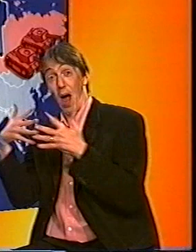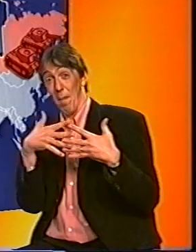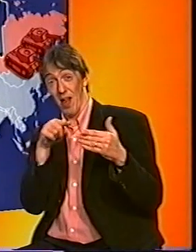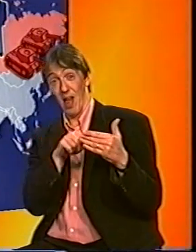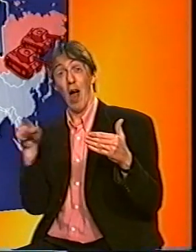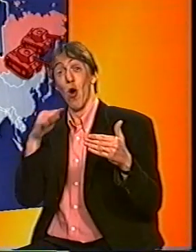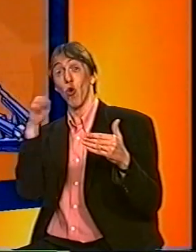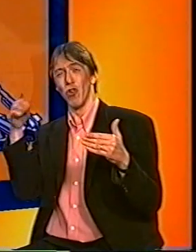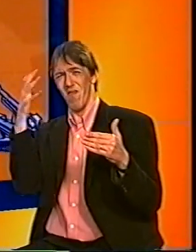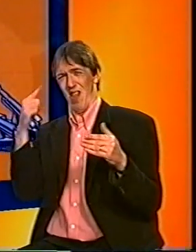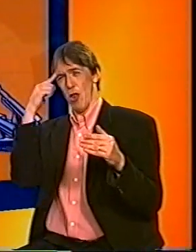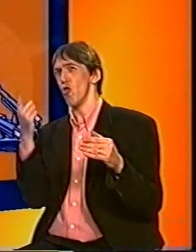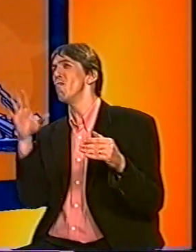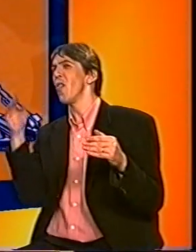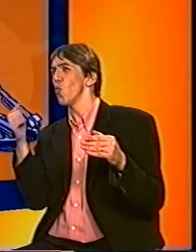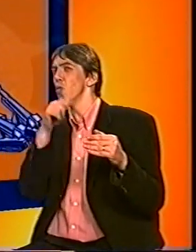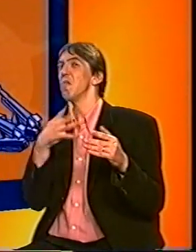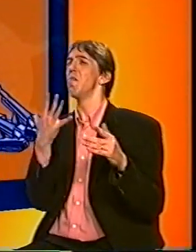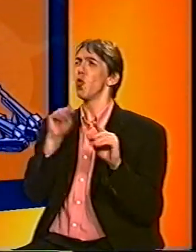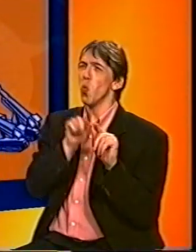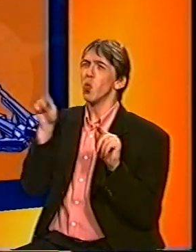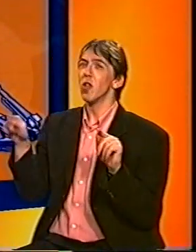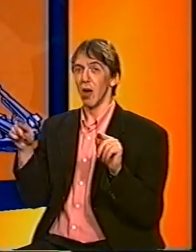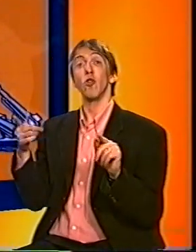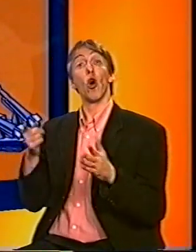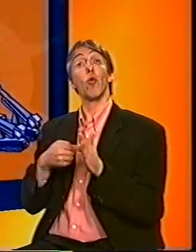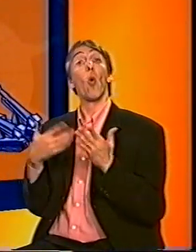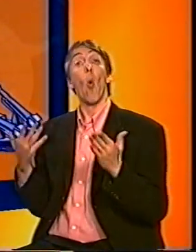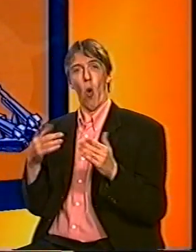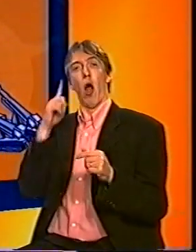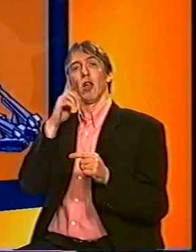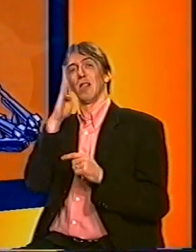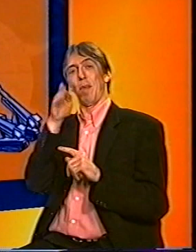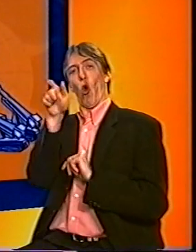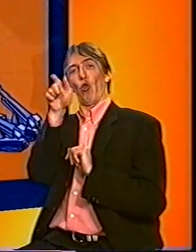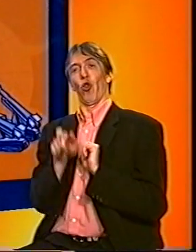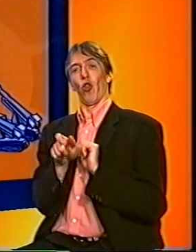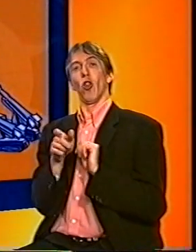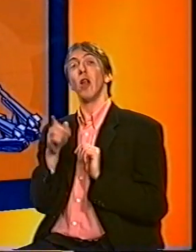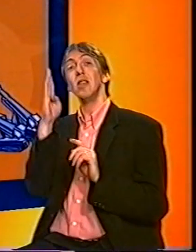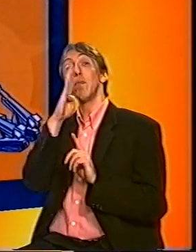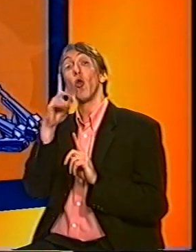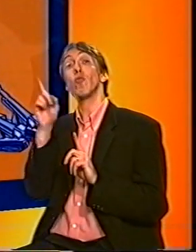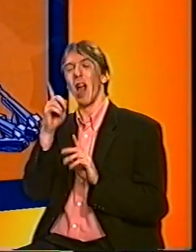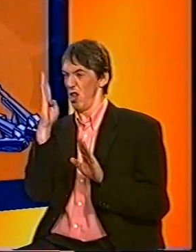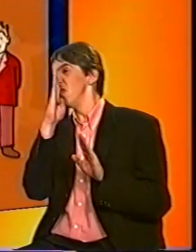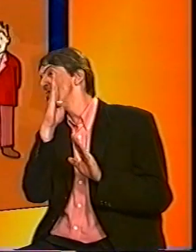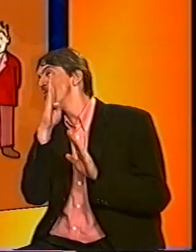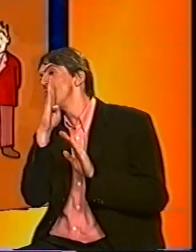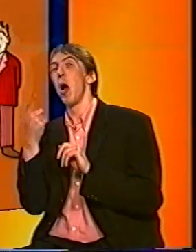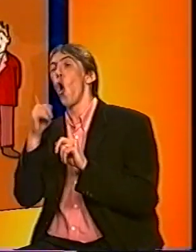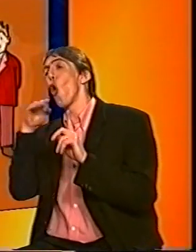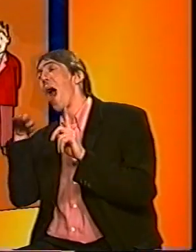spionnen voor. Spionnen zijn mensen die er stiekem achter proberen te komen welke geheimen een land heeft. Over die wapens bijvoorbeeld.